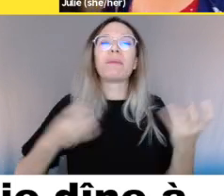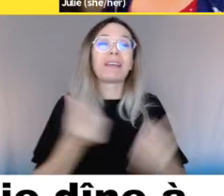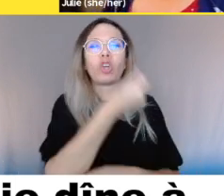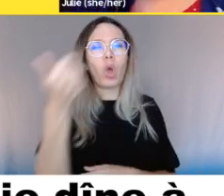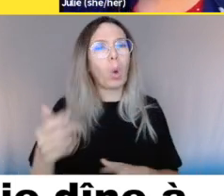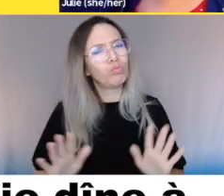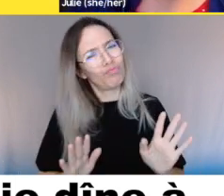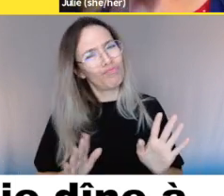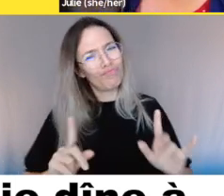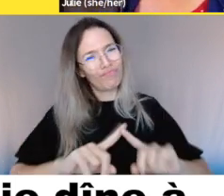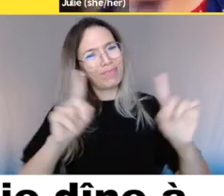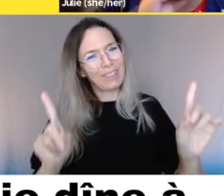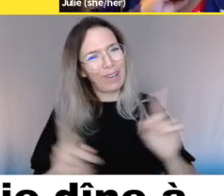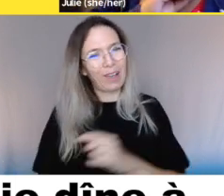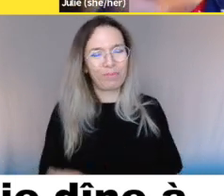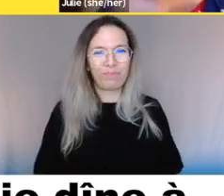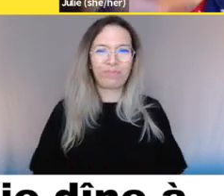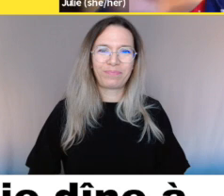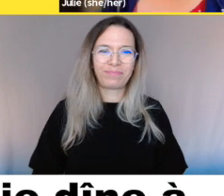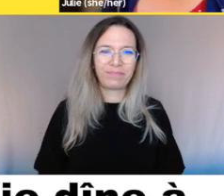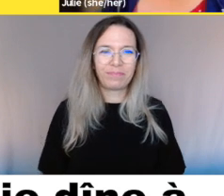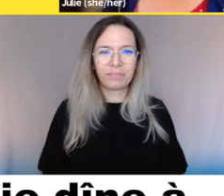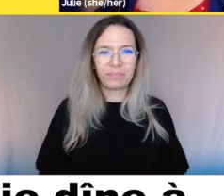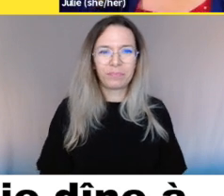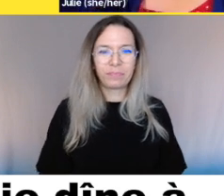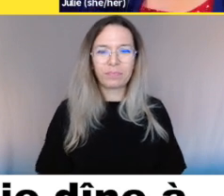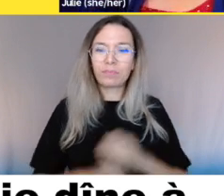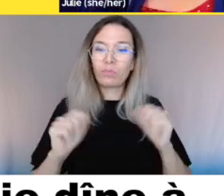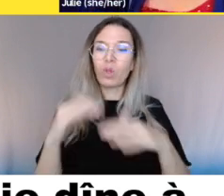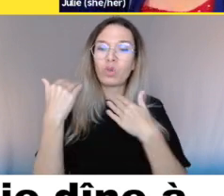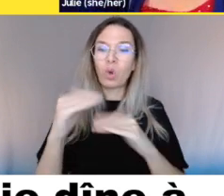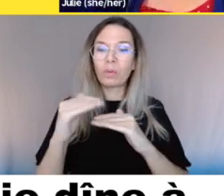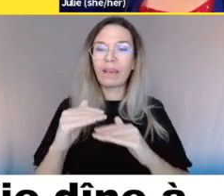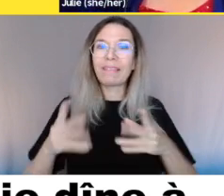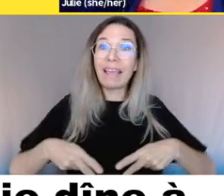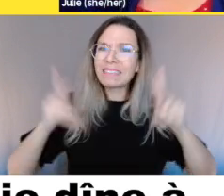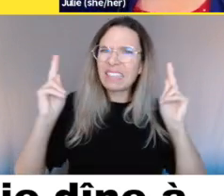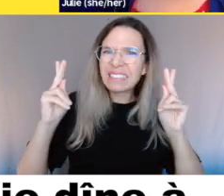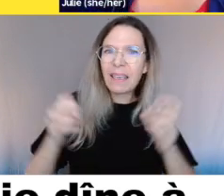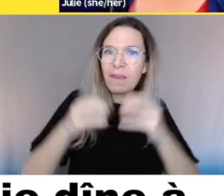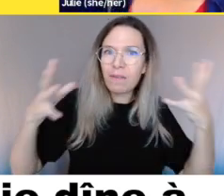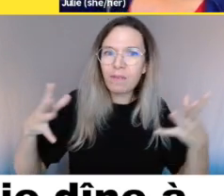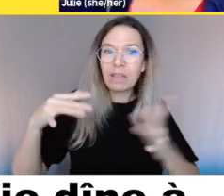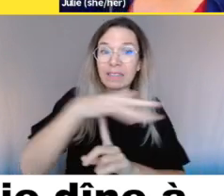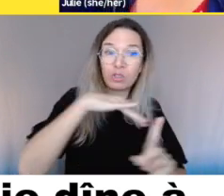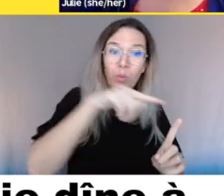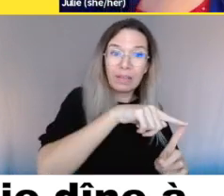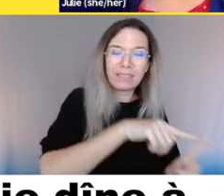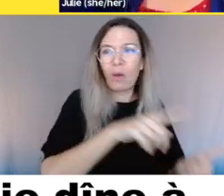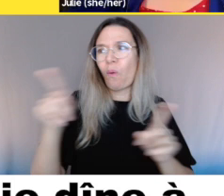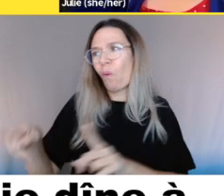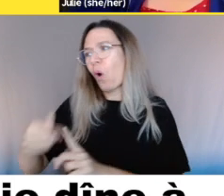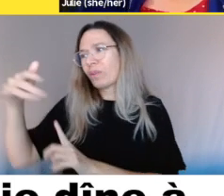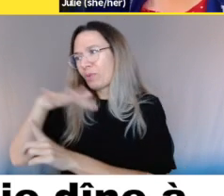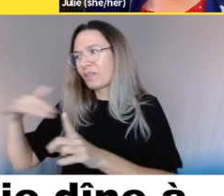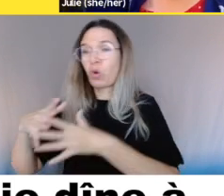Mais une fois que ça a été démontré, le fardeau est renversé. Et ça